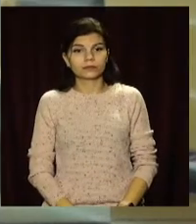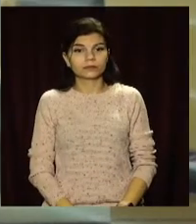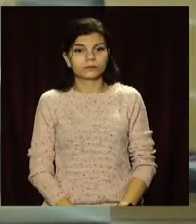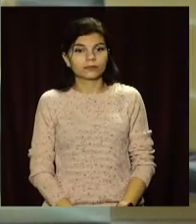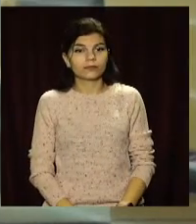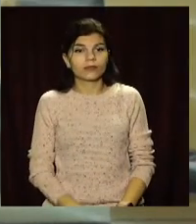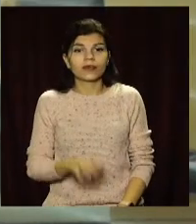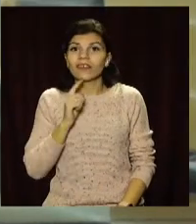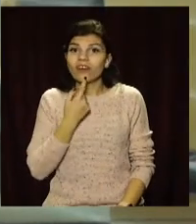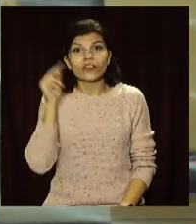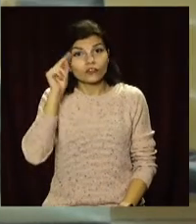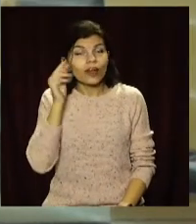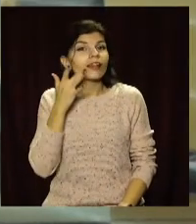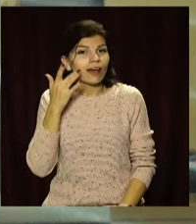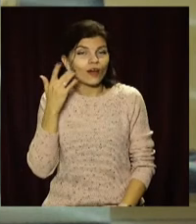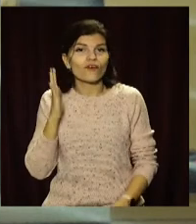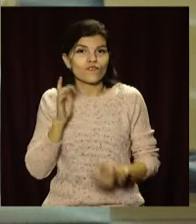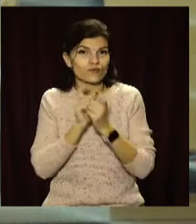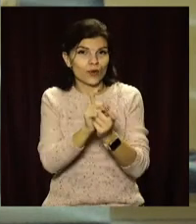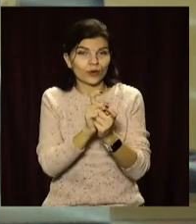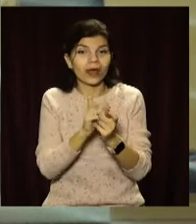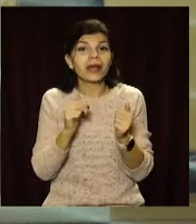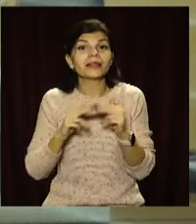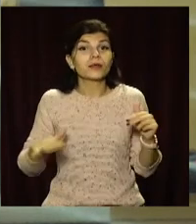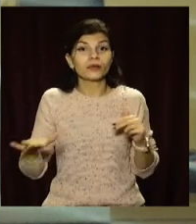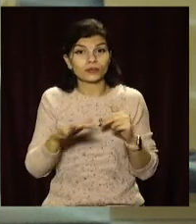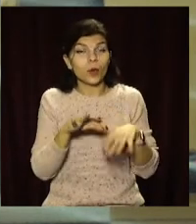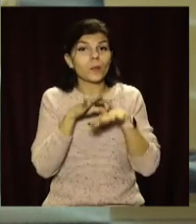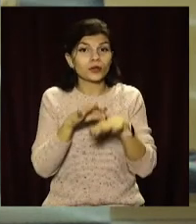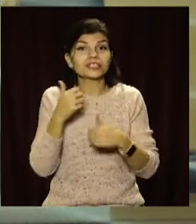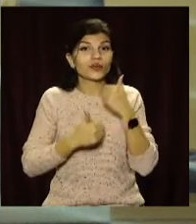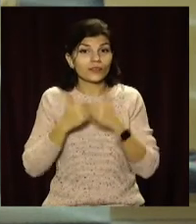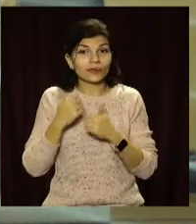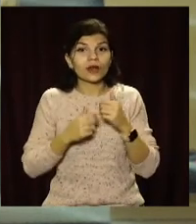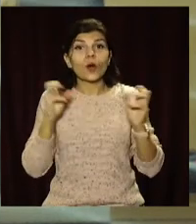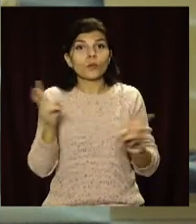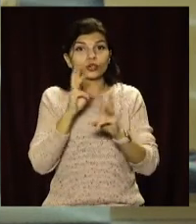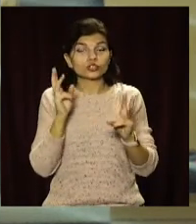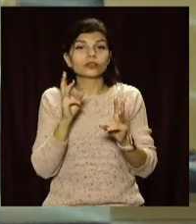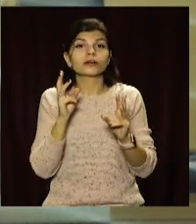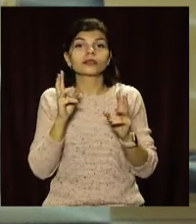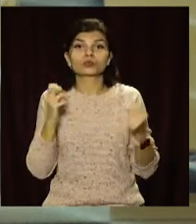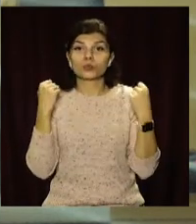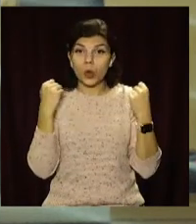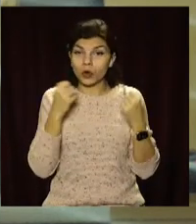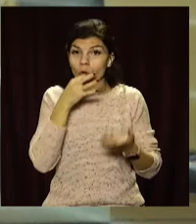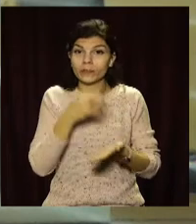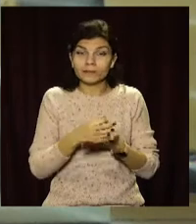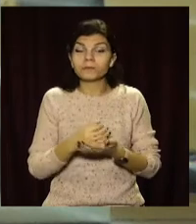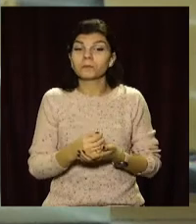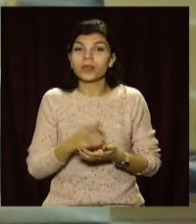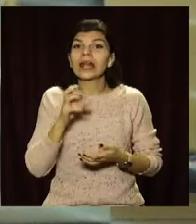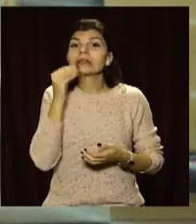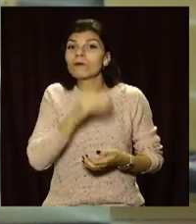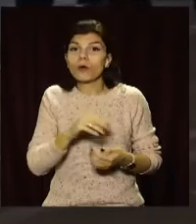Важко в навчанні, легко в бою. На Дніпропетровщині провели змагання з пожежно-прикладного спорту. Найкращих